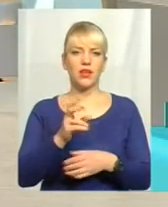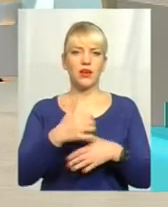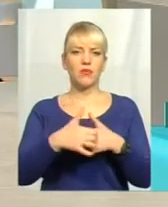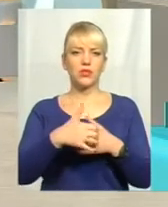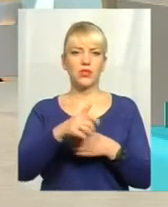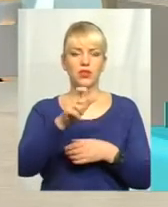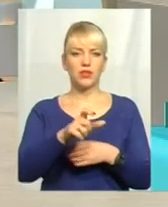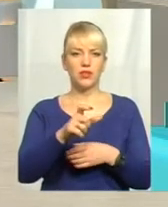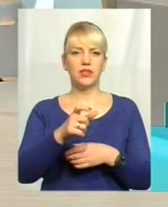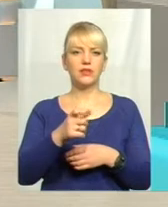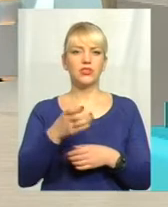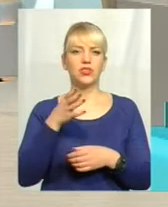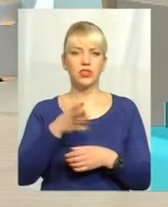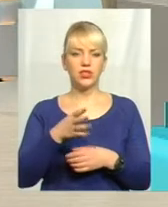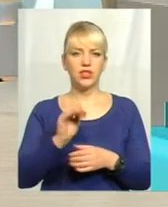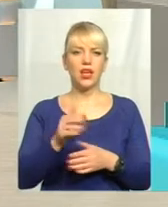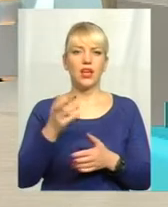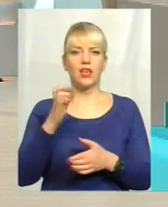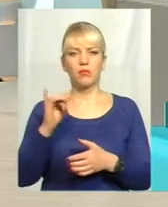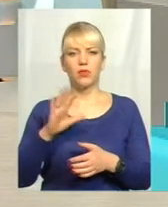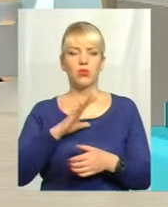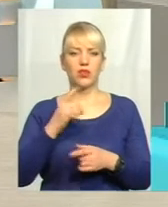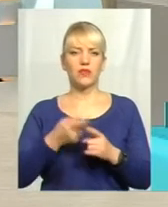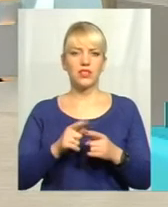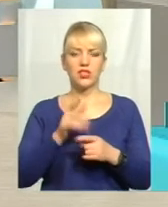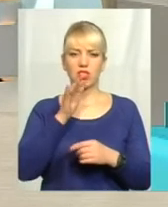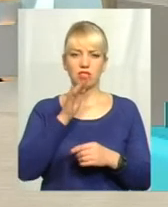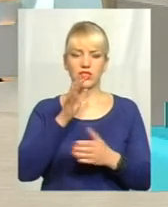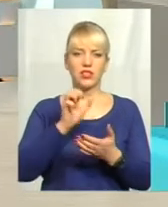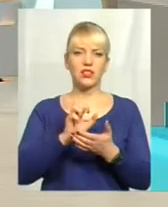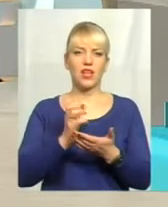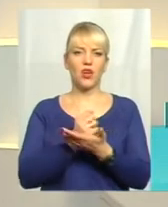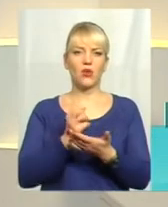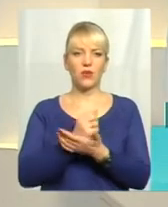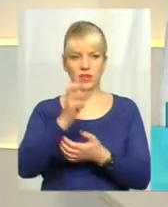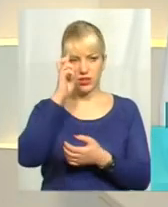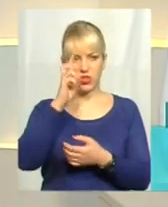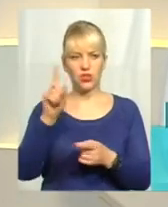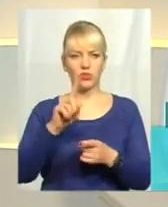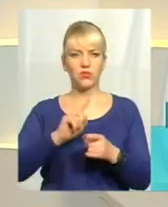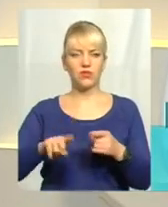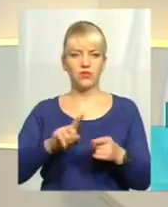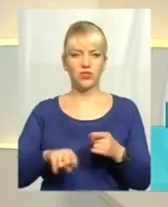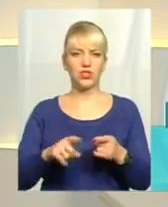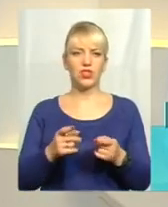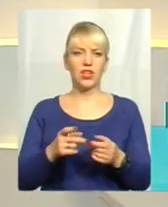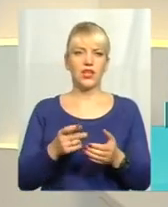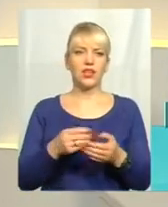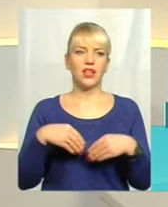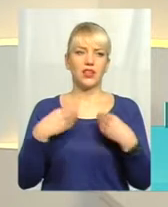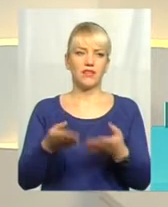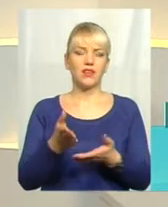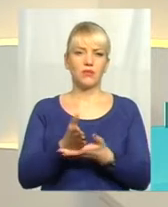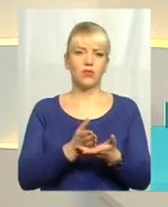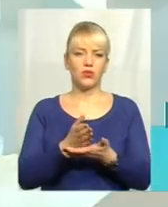якби могла заробляти держава в цей час, якби, я так розумію, могла швидше надавати послуги. Зрозуміла суть